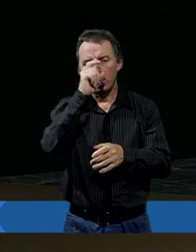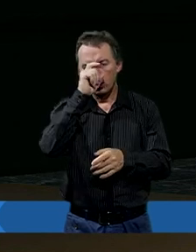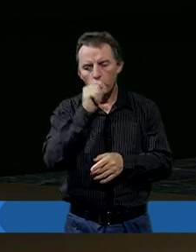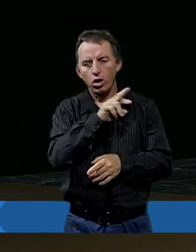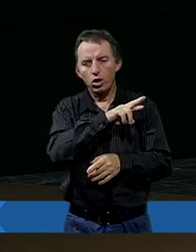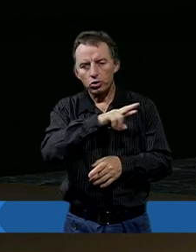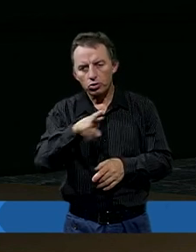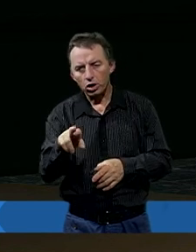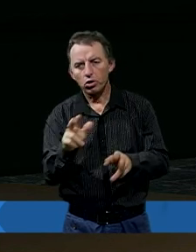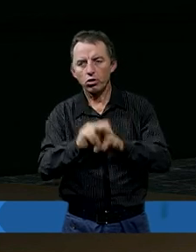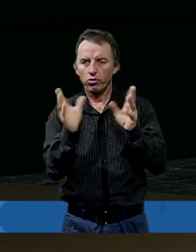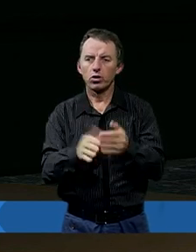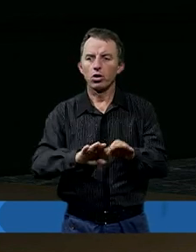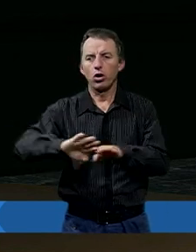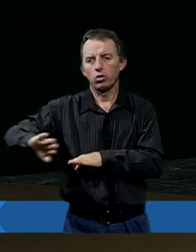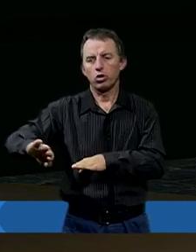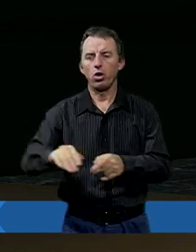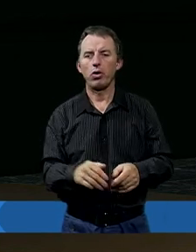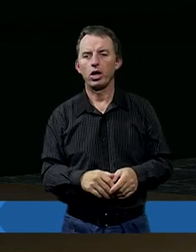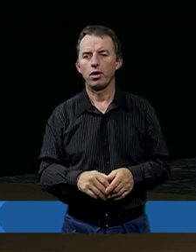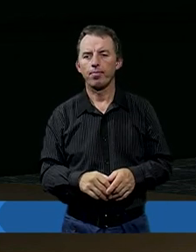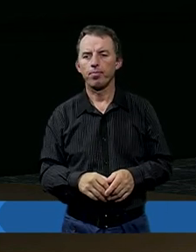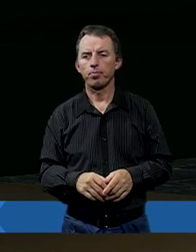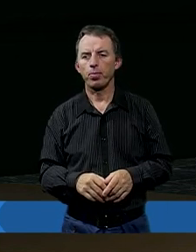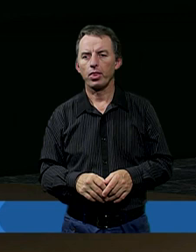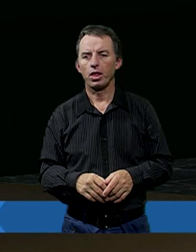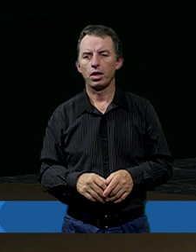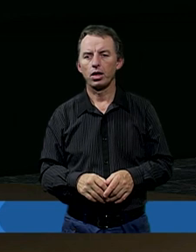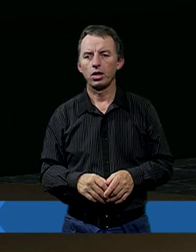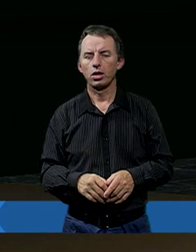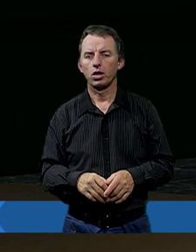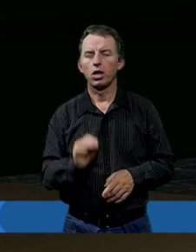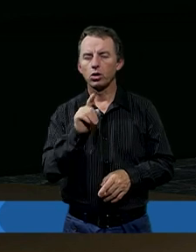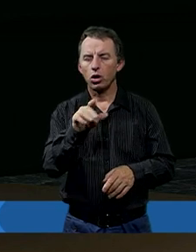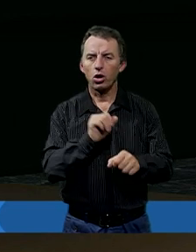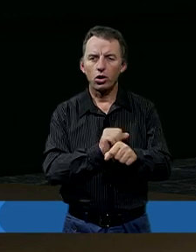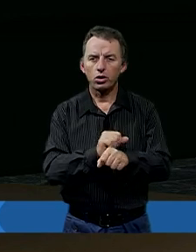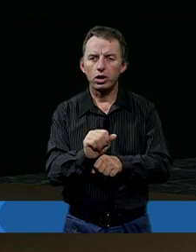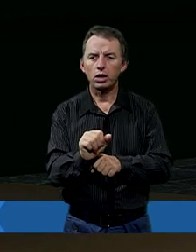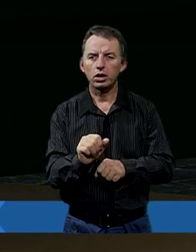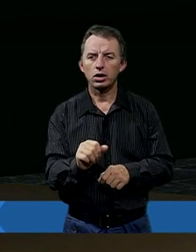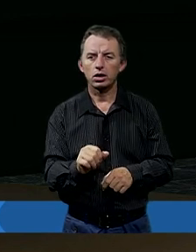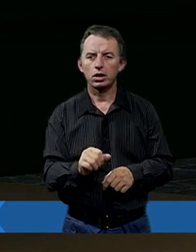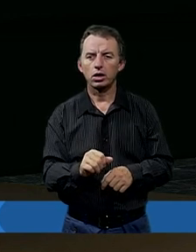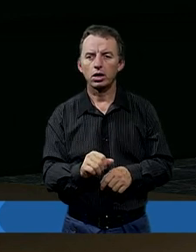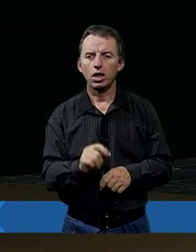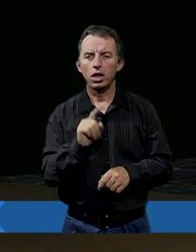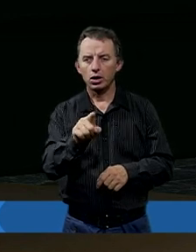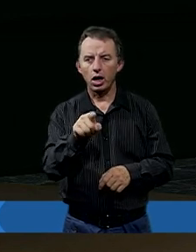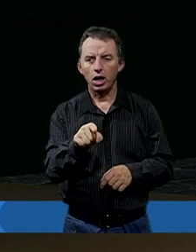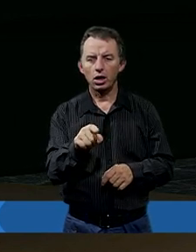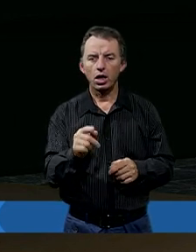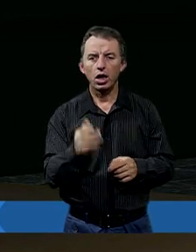które tutaj są i odpoczywa się. Ale to jest ten